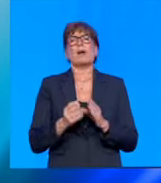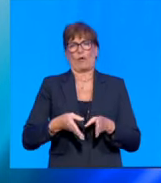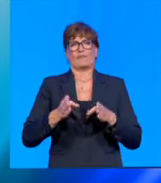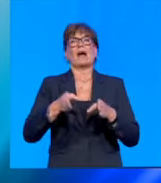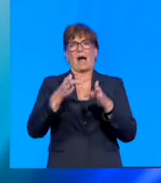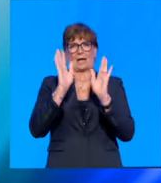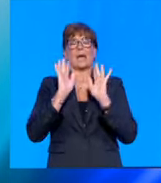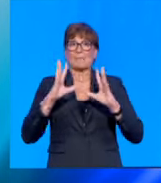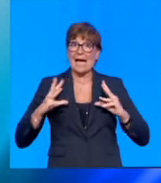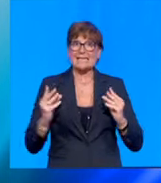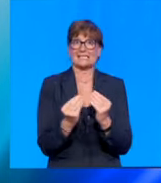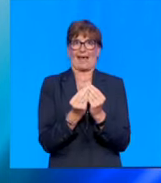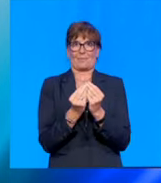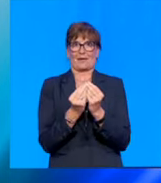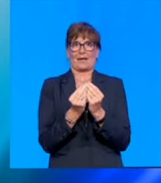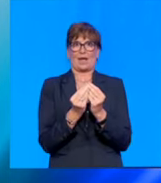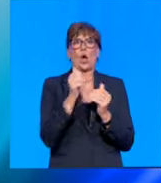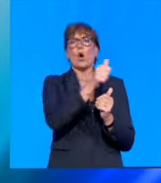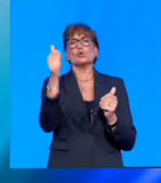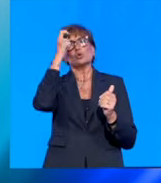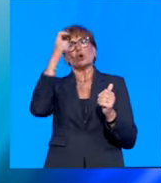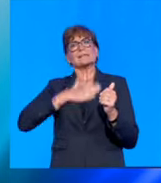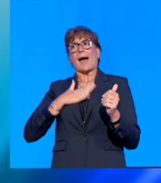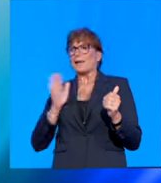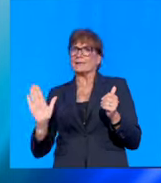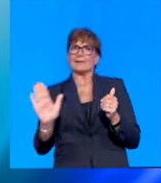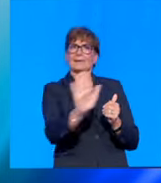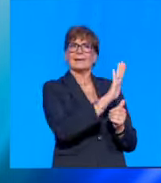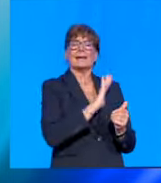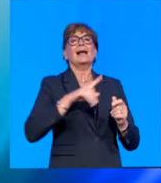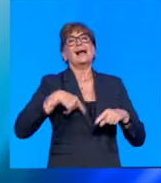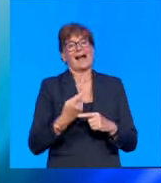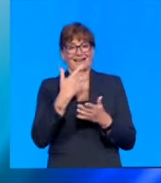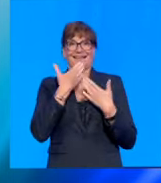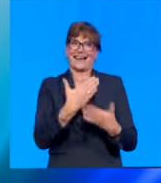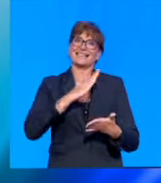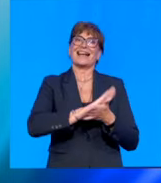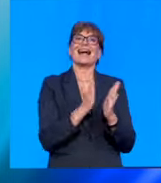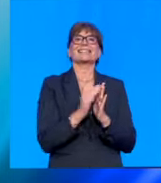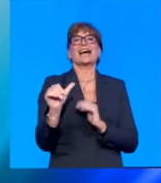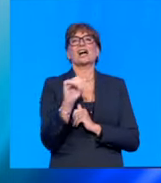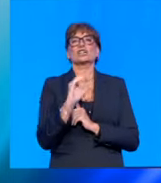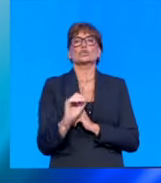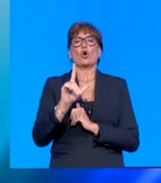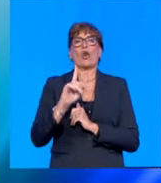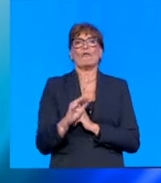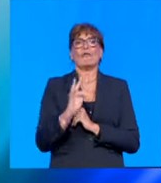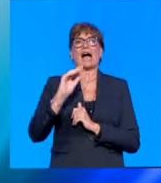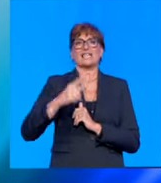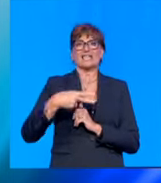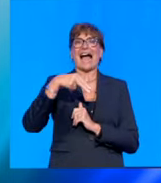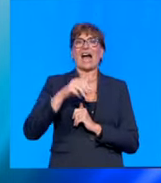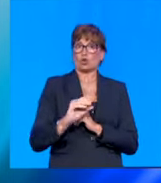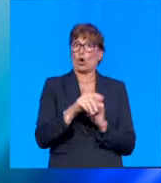ma insieme in ognuno dei nostri paesi con l'impegno anche della carta di Solfagnano tracceremo la strada giusta per lavorare